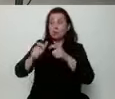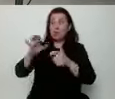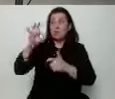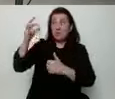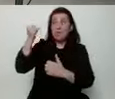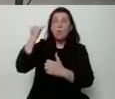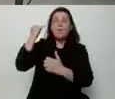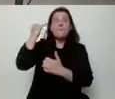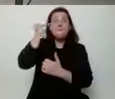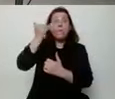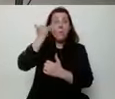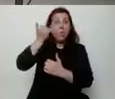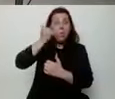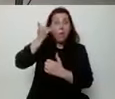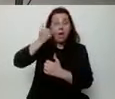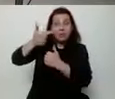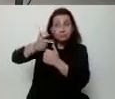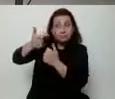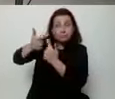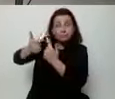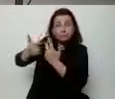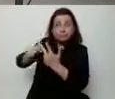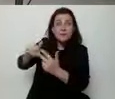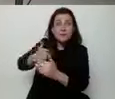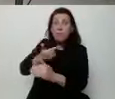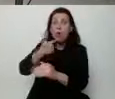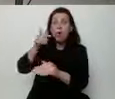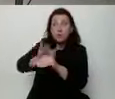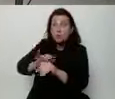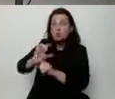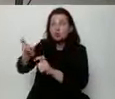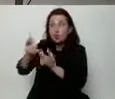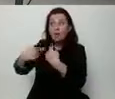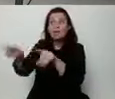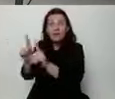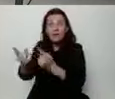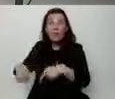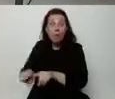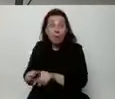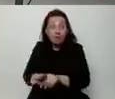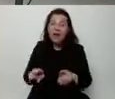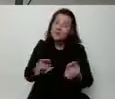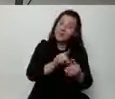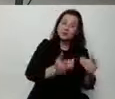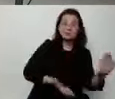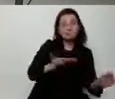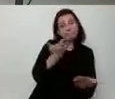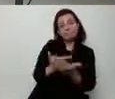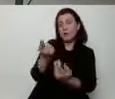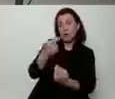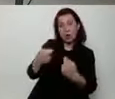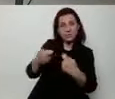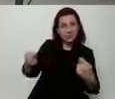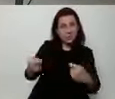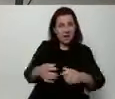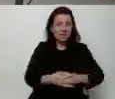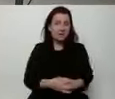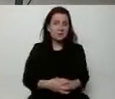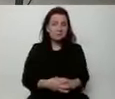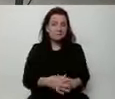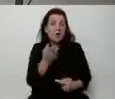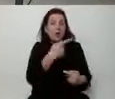władzę ze wszystkich obietnic. Ale również proponować rozwiązania. Takie rozwiązania, które będą